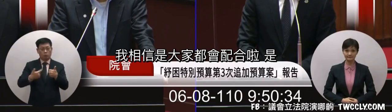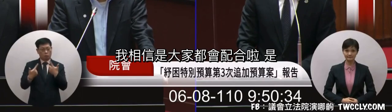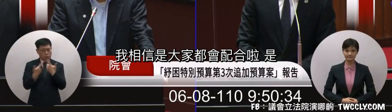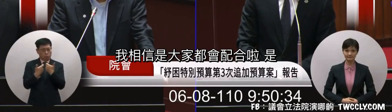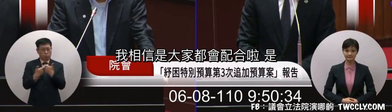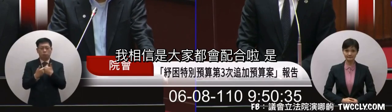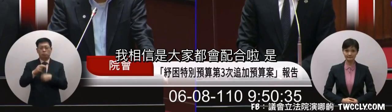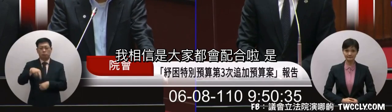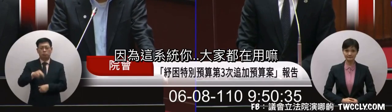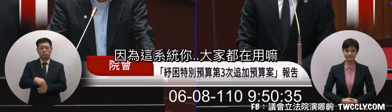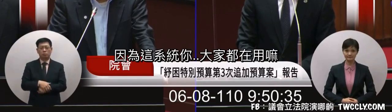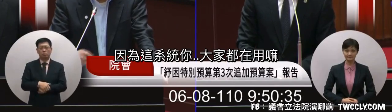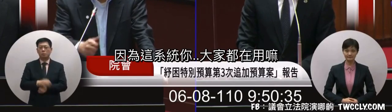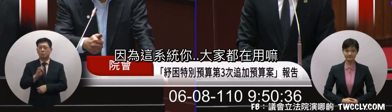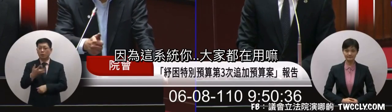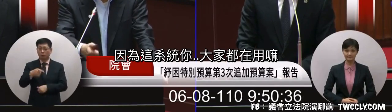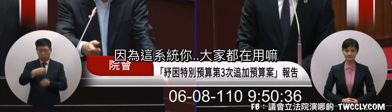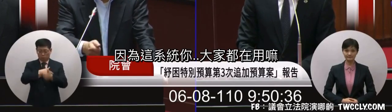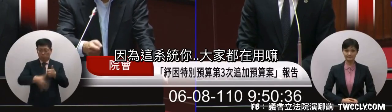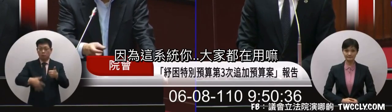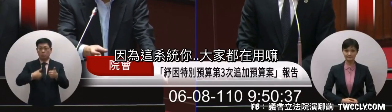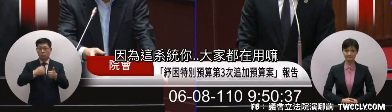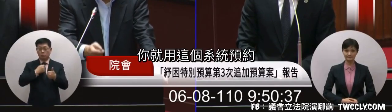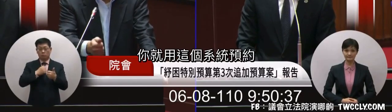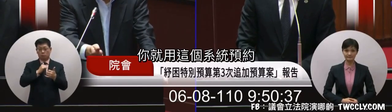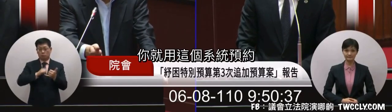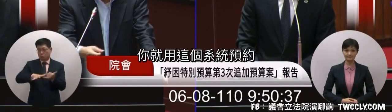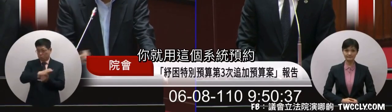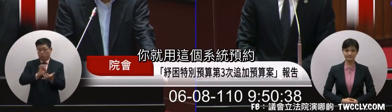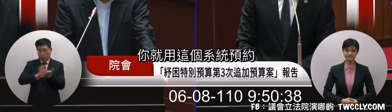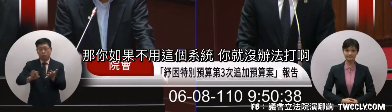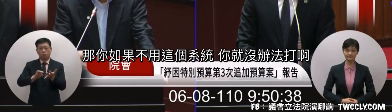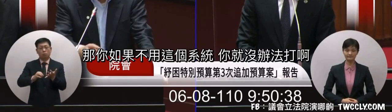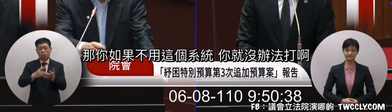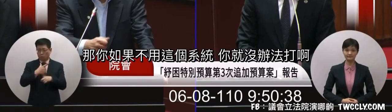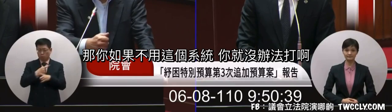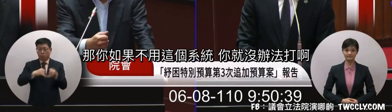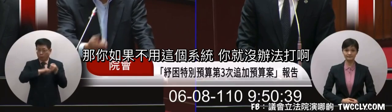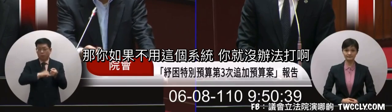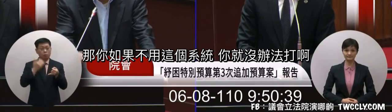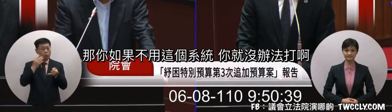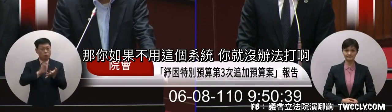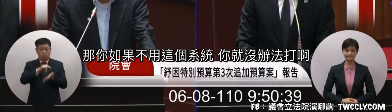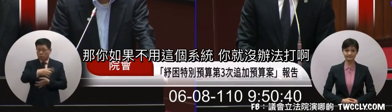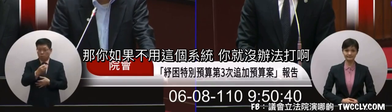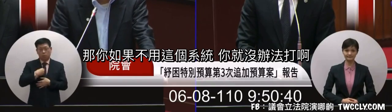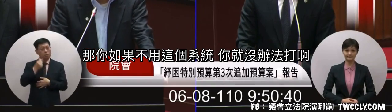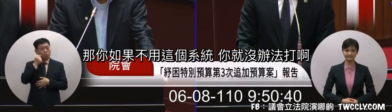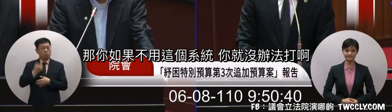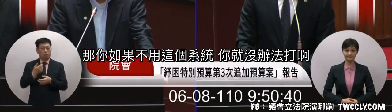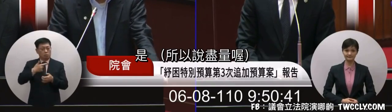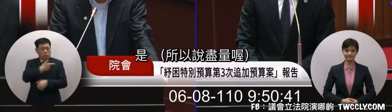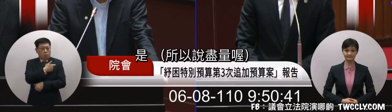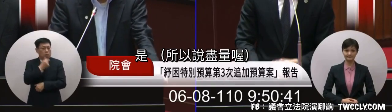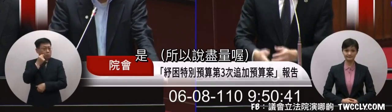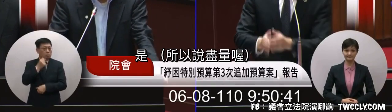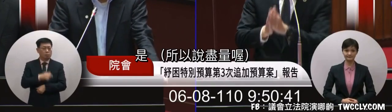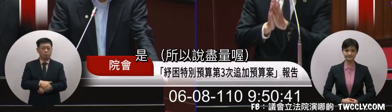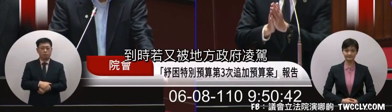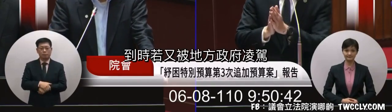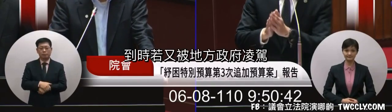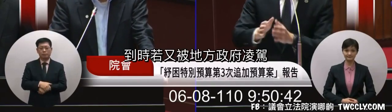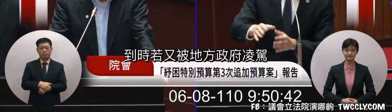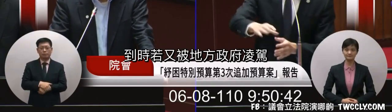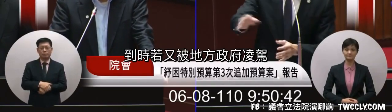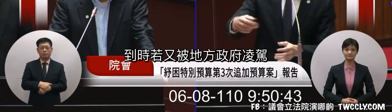大家都會配合因為這個系統大家都在用嘛像這個系統你如果沒有用這個系統你就沒辦法做了所以說盡